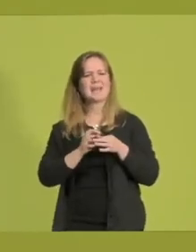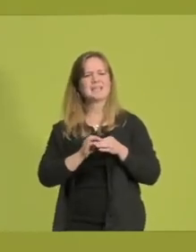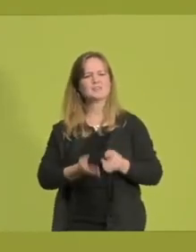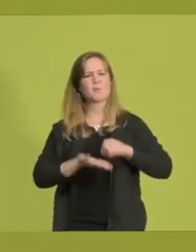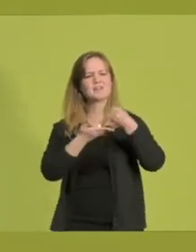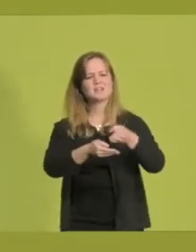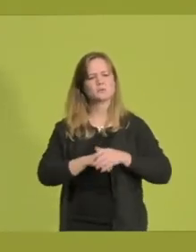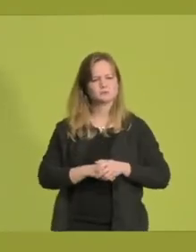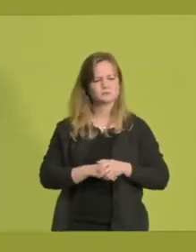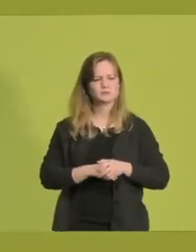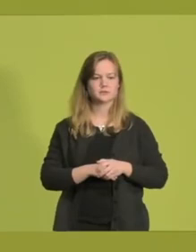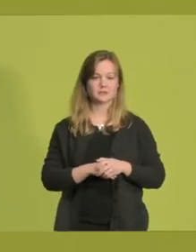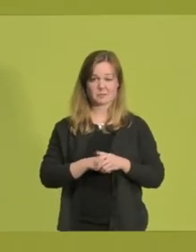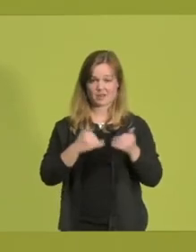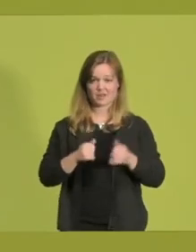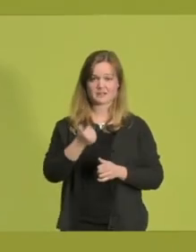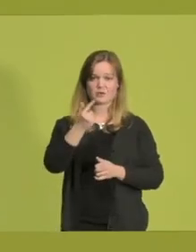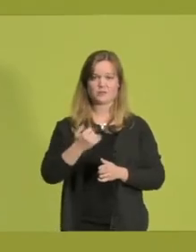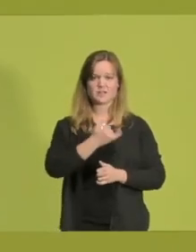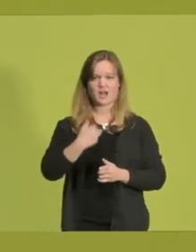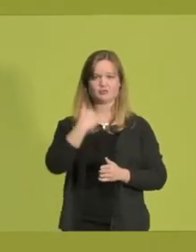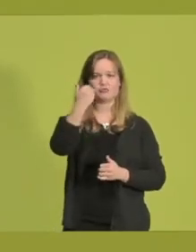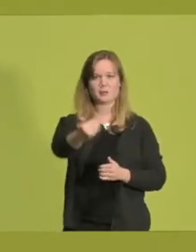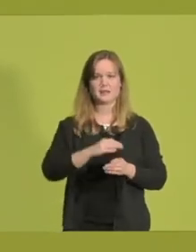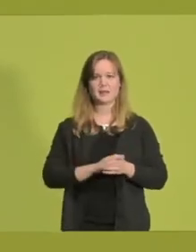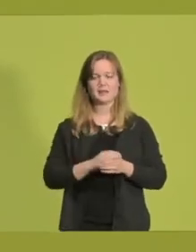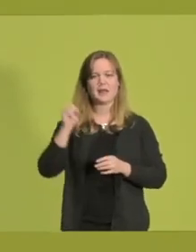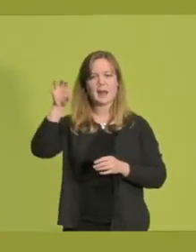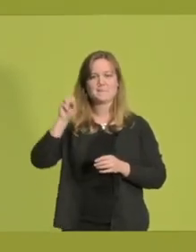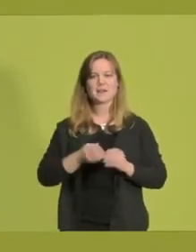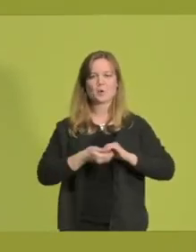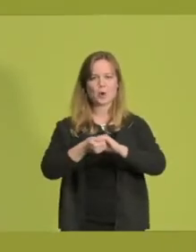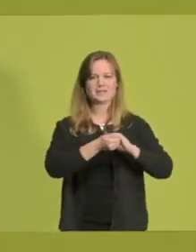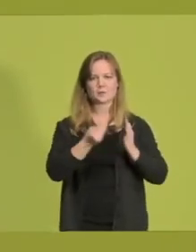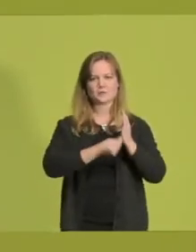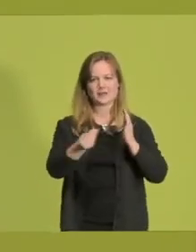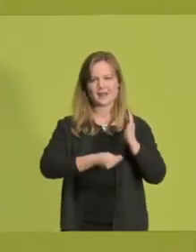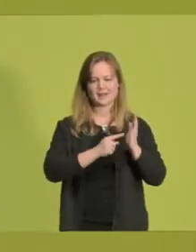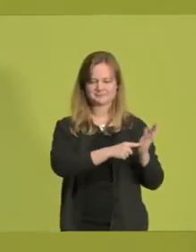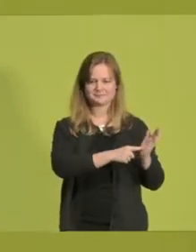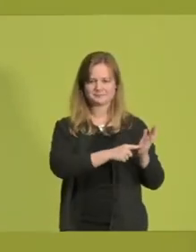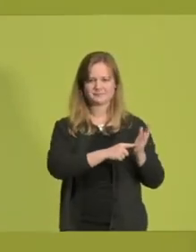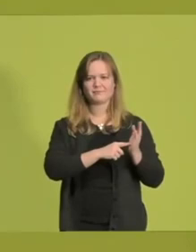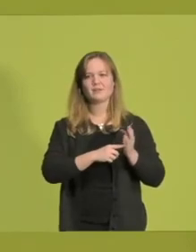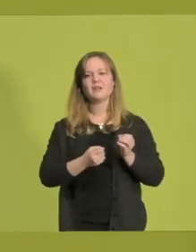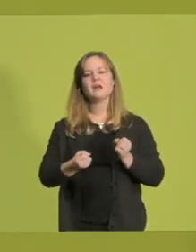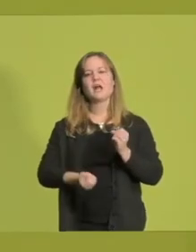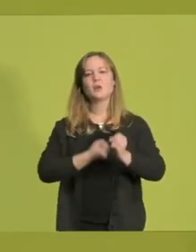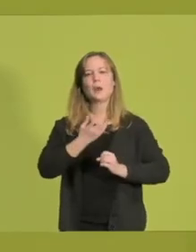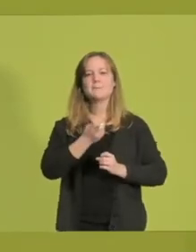Jahre später steht im Ampel-Koalitionsvertrag, die erneuerbaren Energien liegen im öffentlichen Interesse